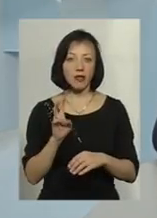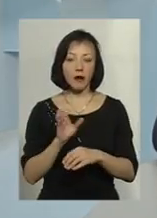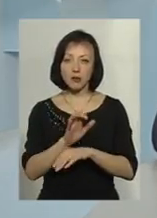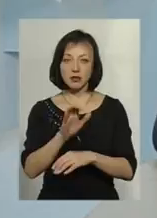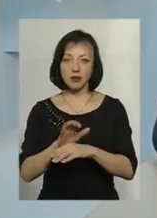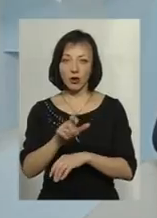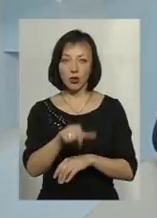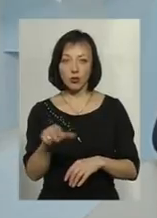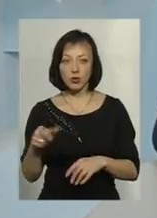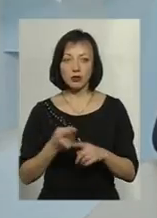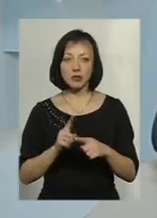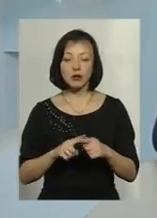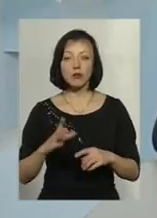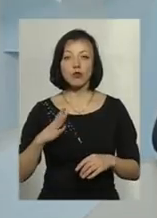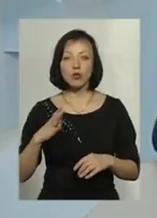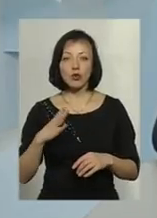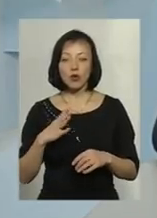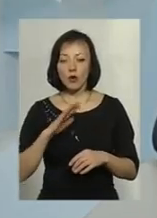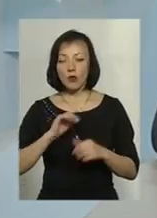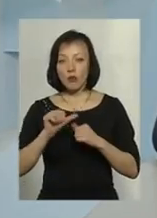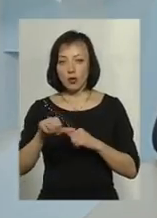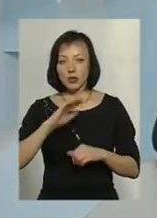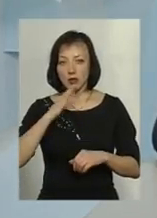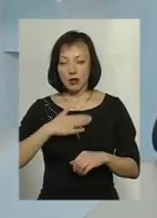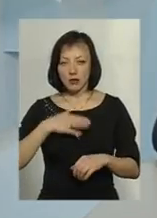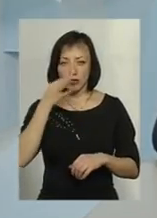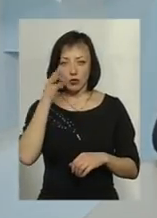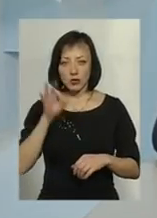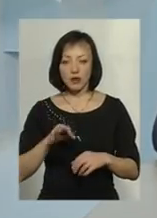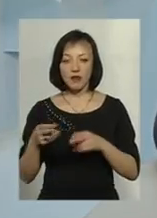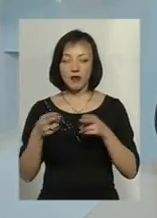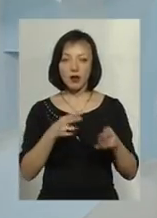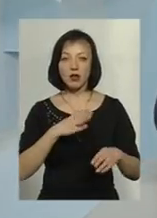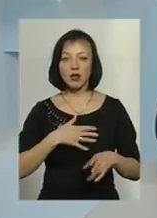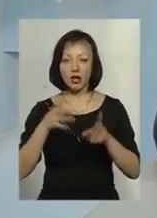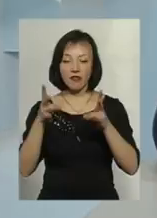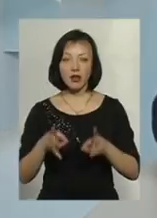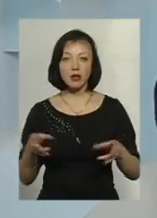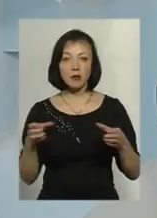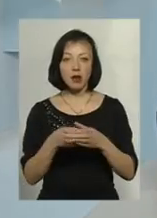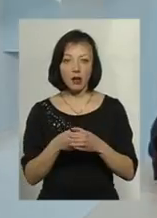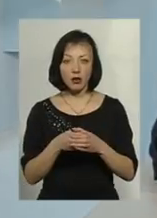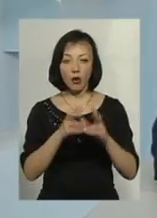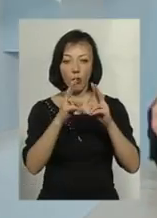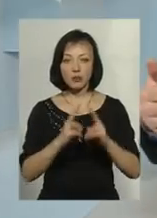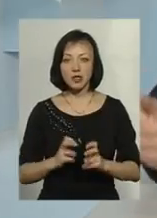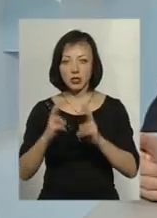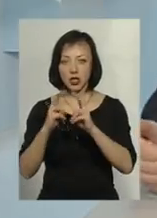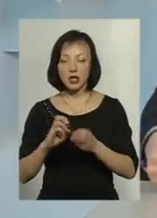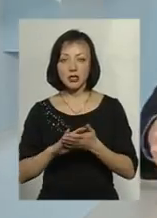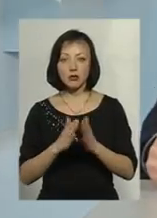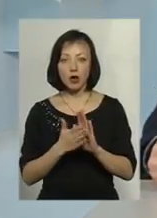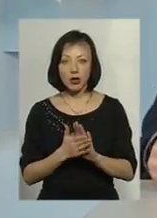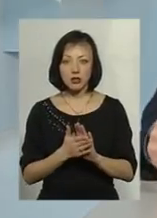населенню, і це вже було поза нашою компетенцією. Тобто виїхала наша аварійна бригада, обстежувала ситуацію,